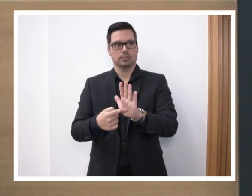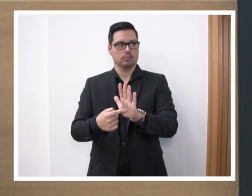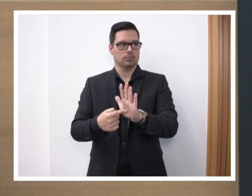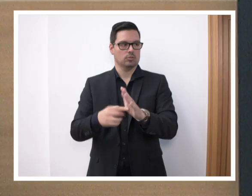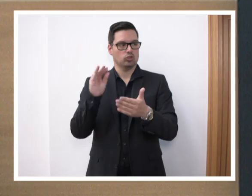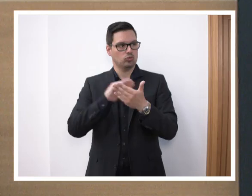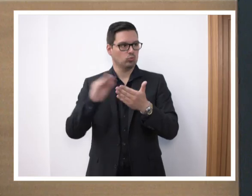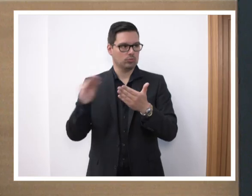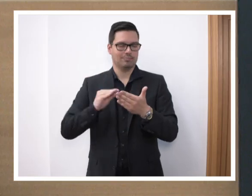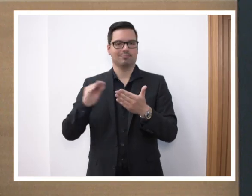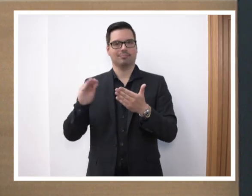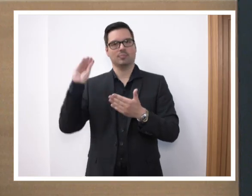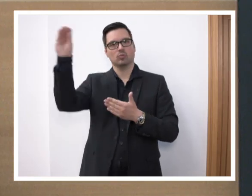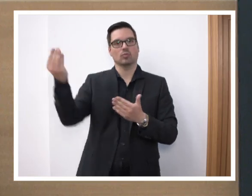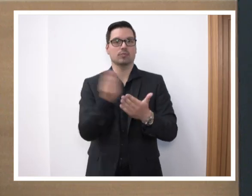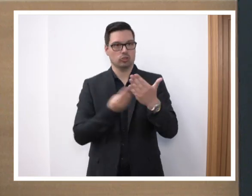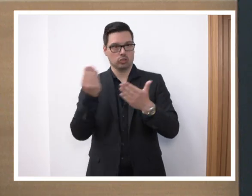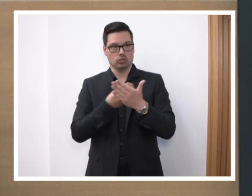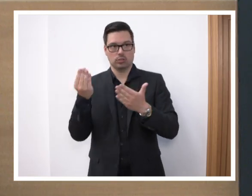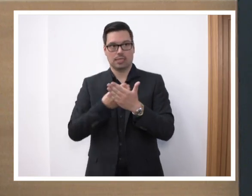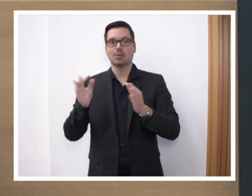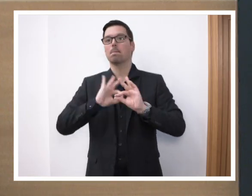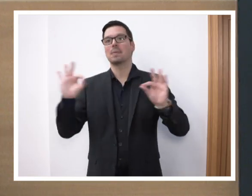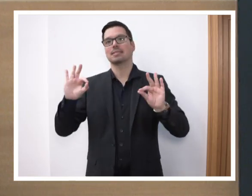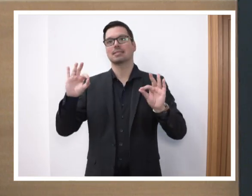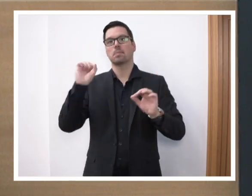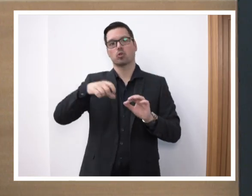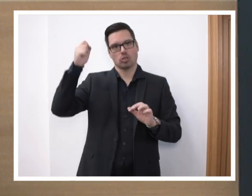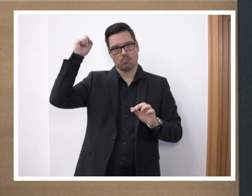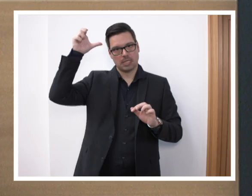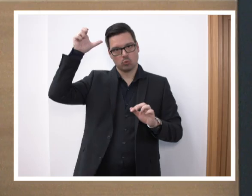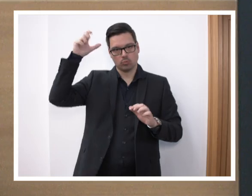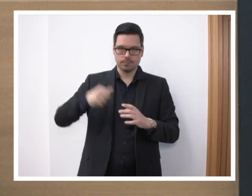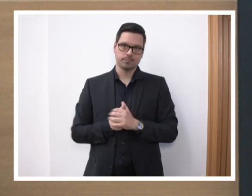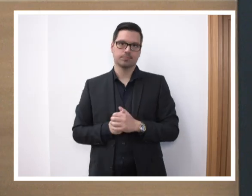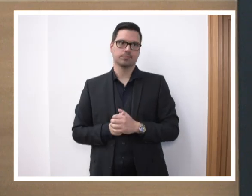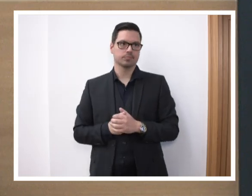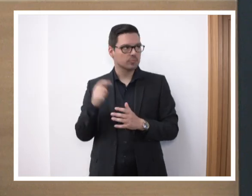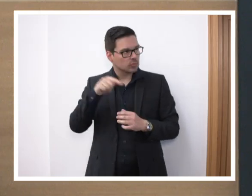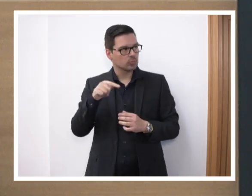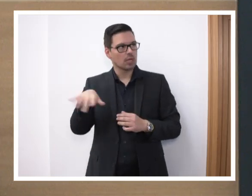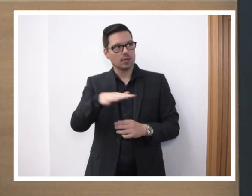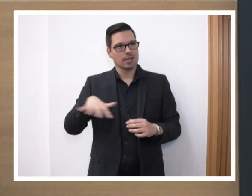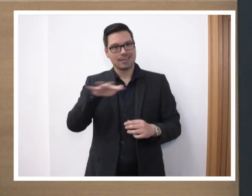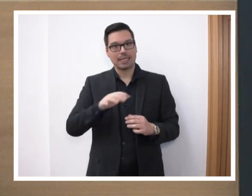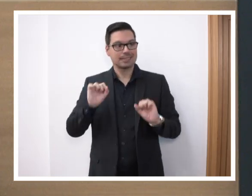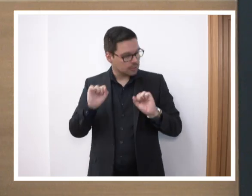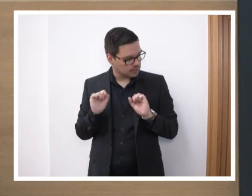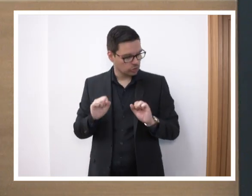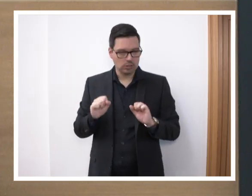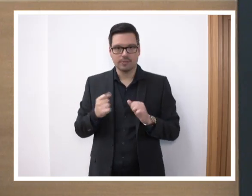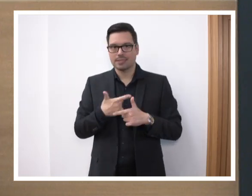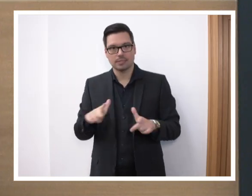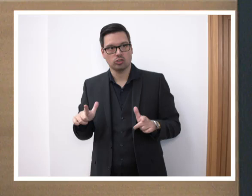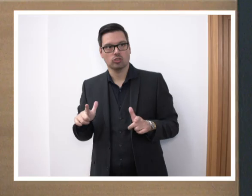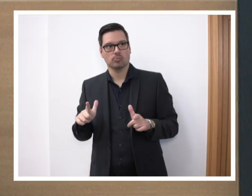Schule zukunftsfähig gestaltet ist und für Schülerinnen und Schülern die bestmögliche Bildung bieten kann. So ist auch das Land auf der sicheren Seite, da es nicht mehr